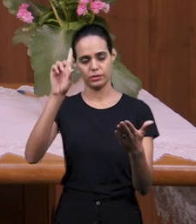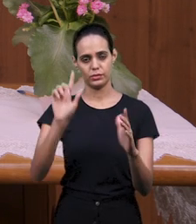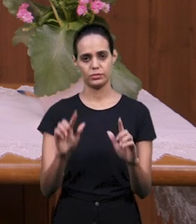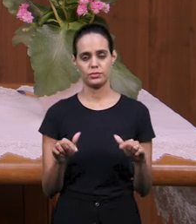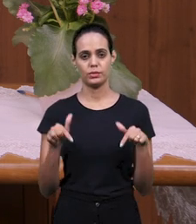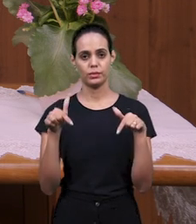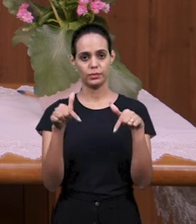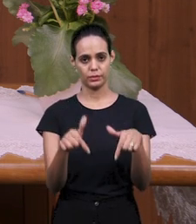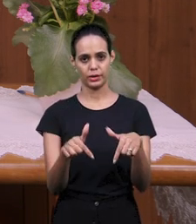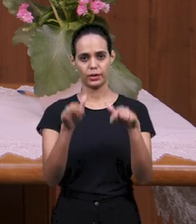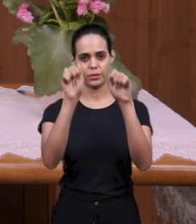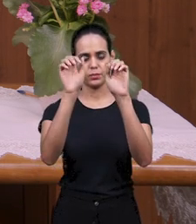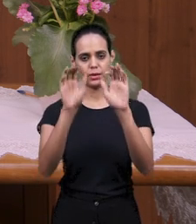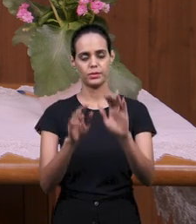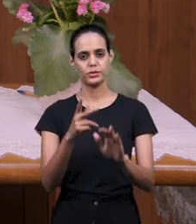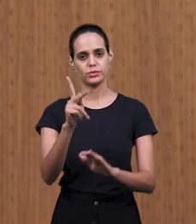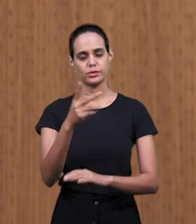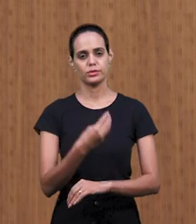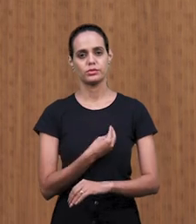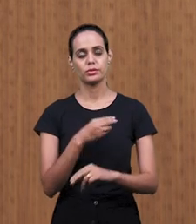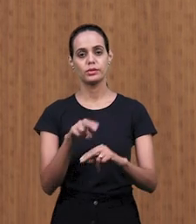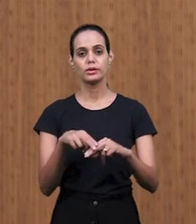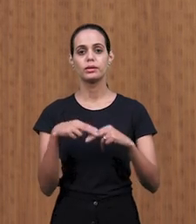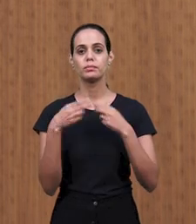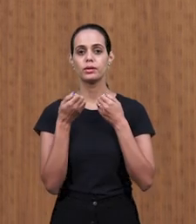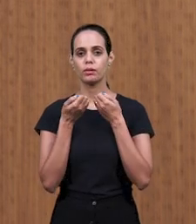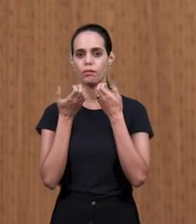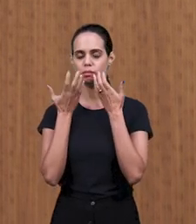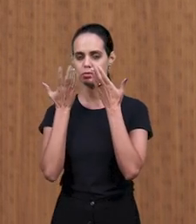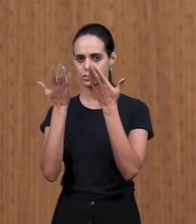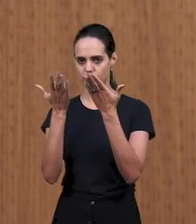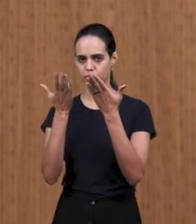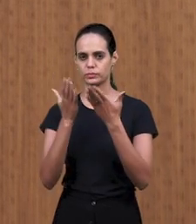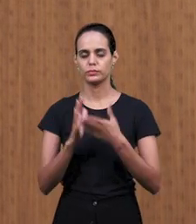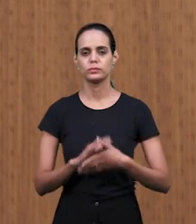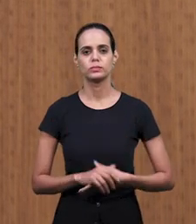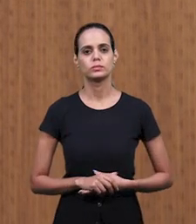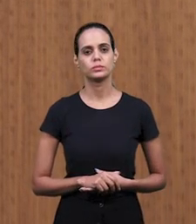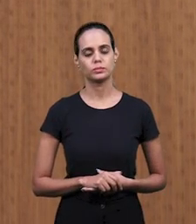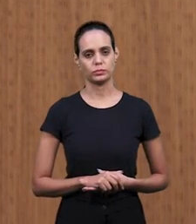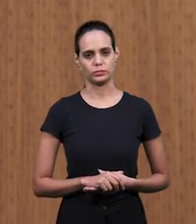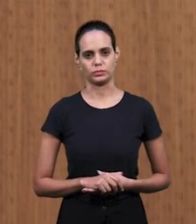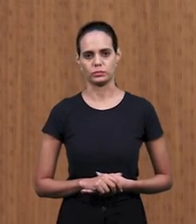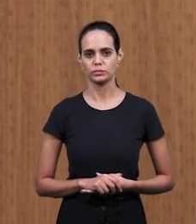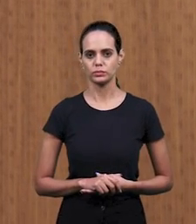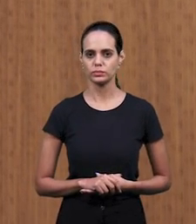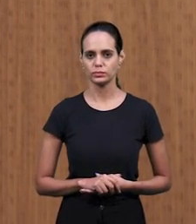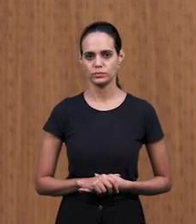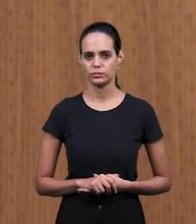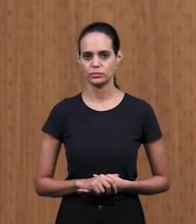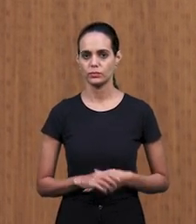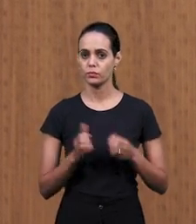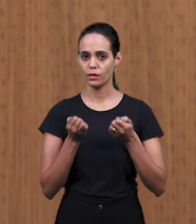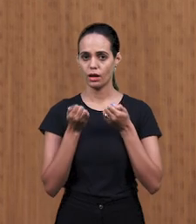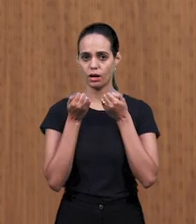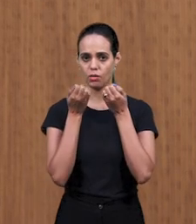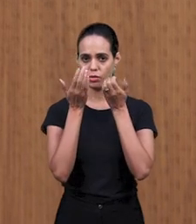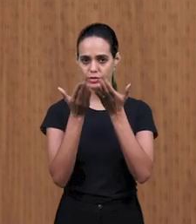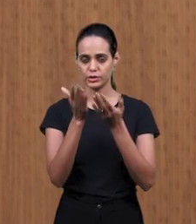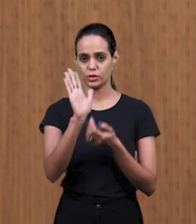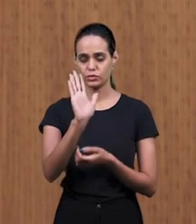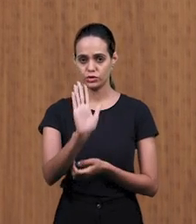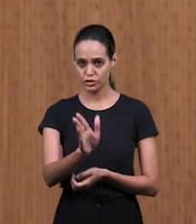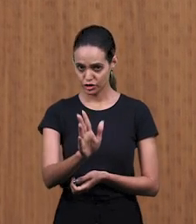жизни через исповедание. Братья и сестры, исповедание, как уже было сказано, не может быть просто